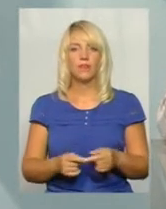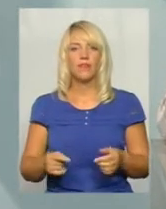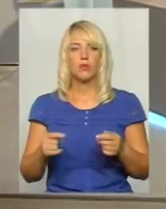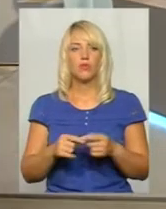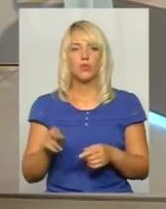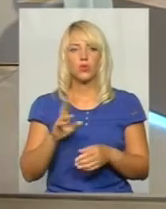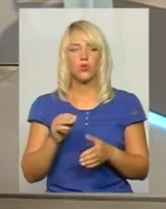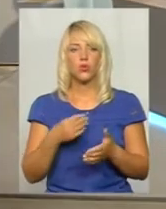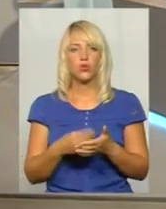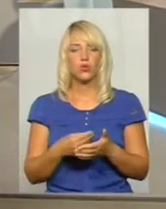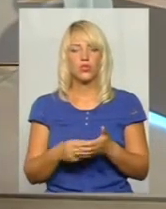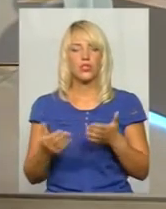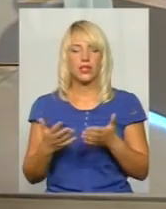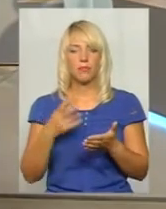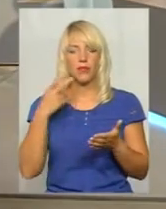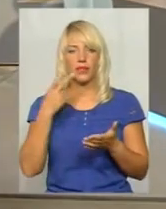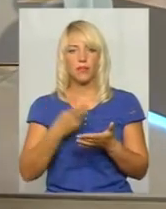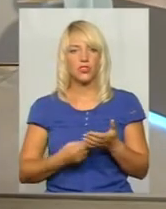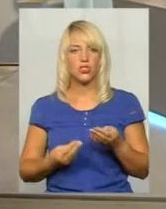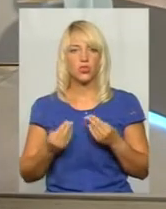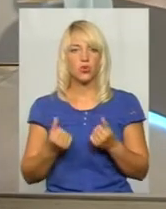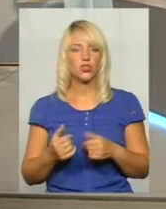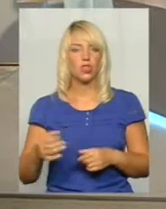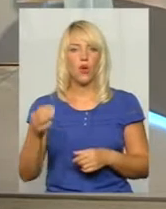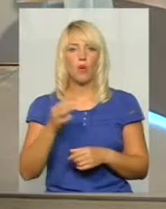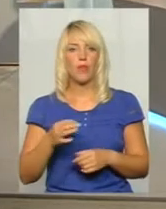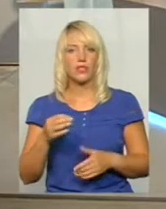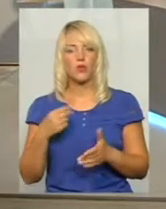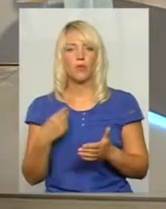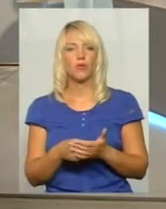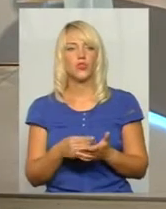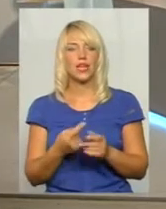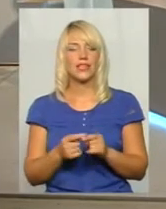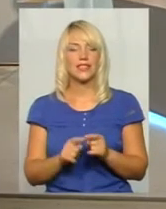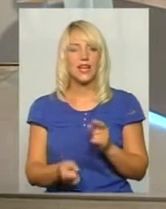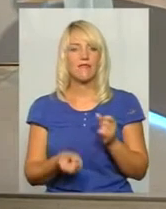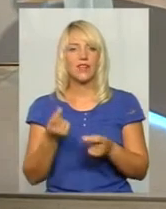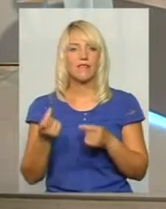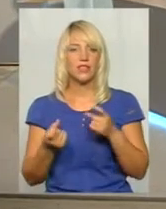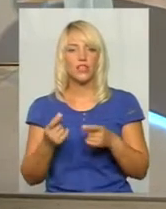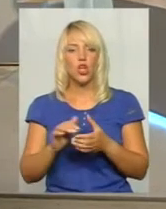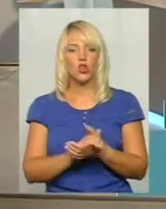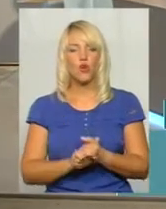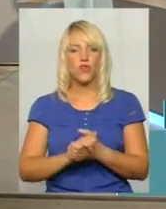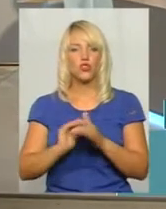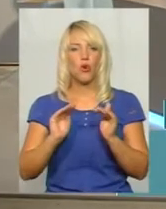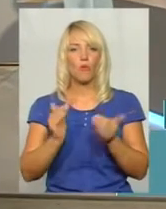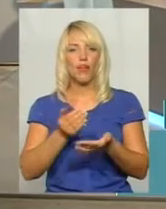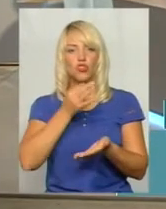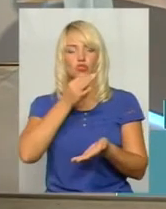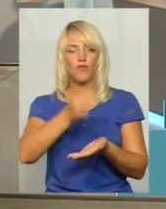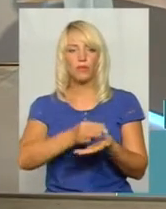кошторису, в яким передбачені кошти з обласного бюджету. Оце виявилося товариство з обмеженої